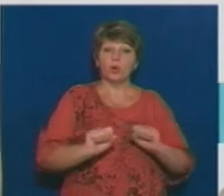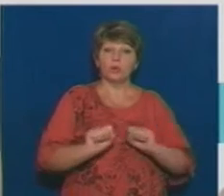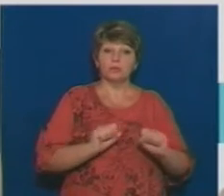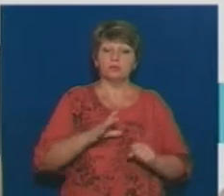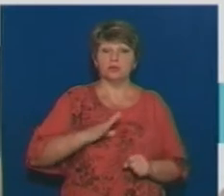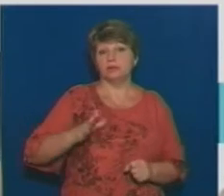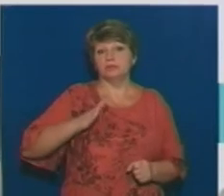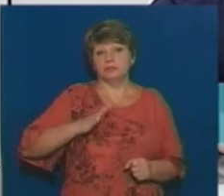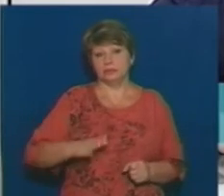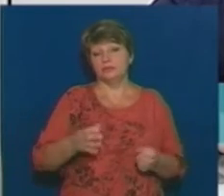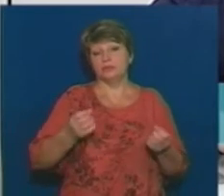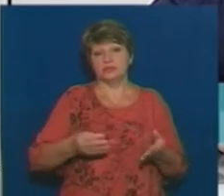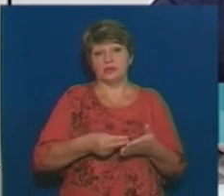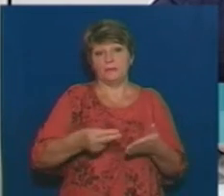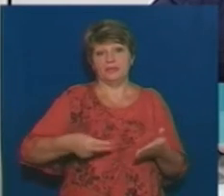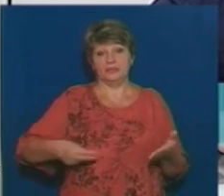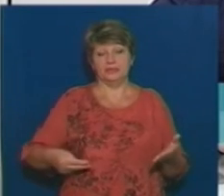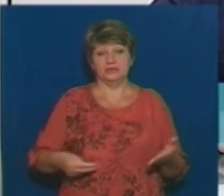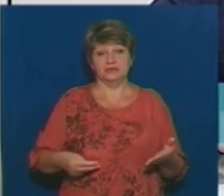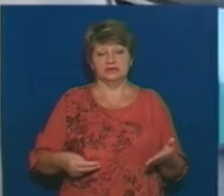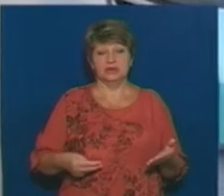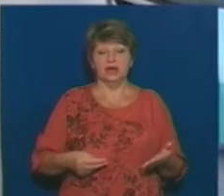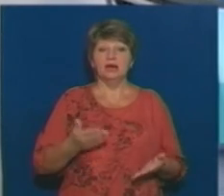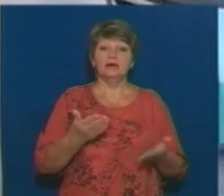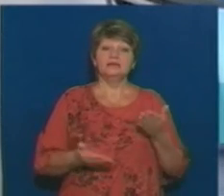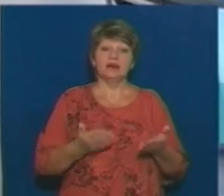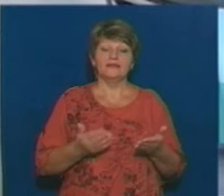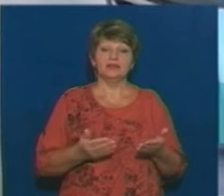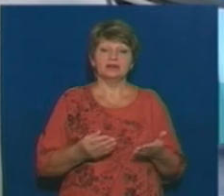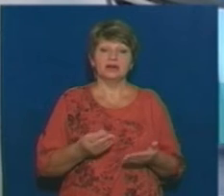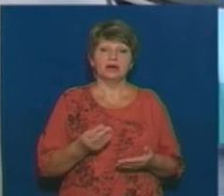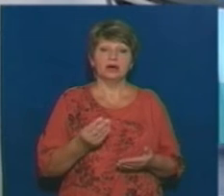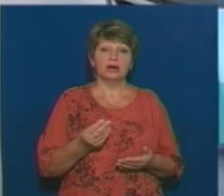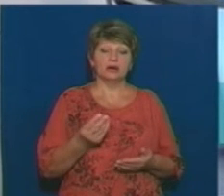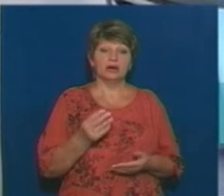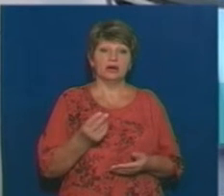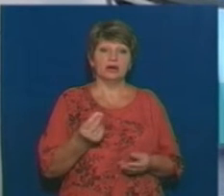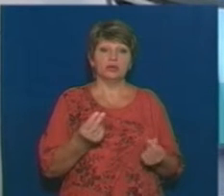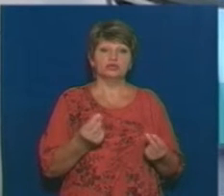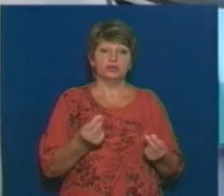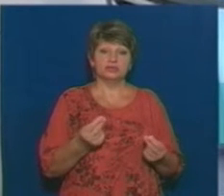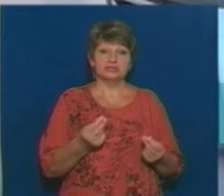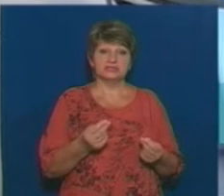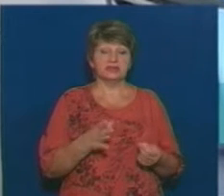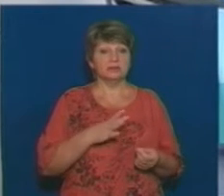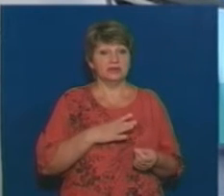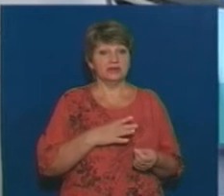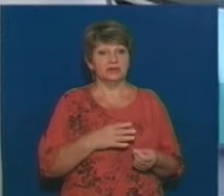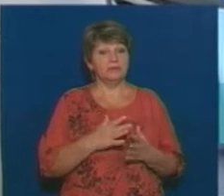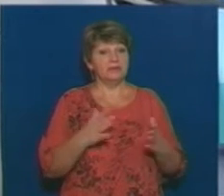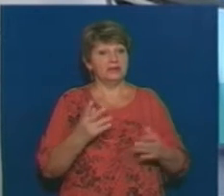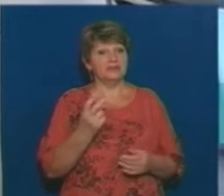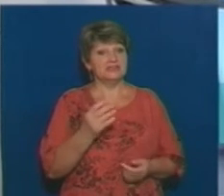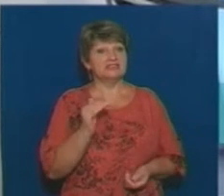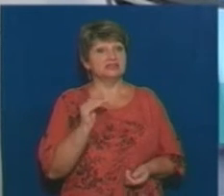вимушене просто їх підписувати. Ну, очевидно, що кошторисні призначення на рік були більшими, ніж 200 тисяч, а це означає,